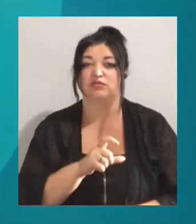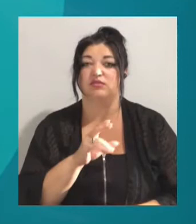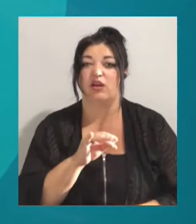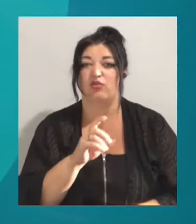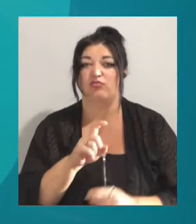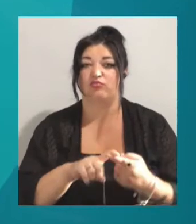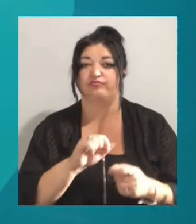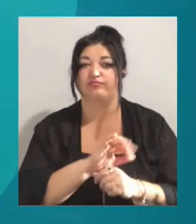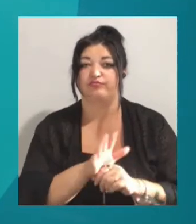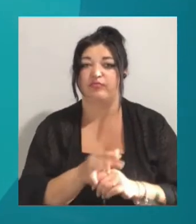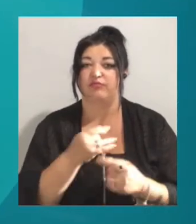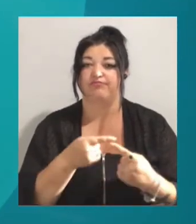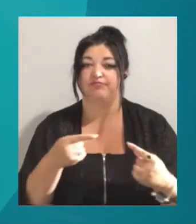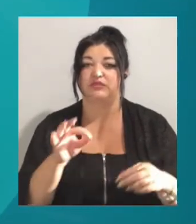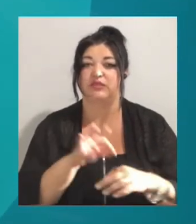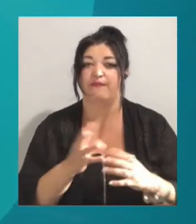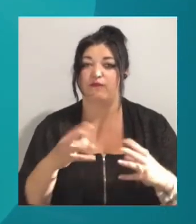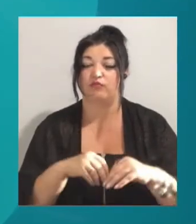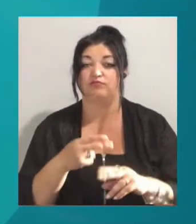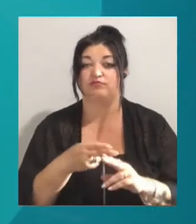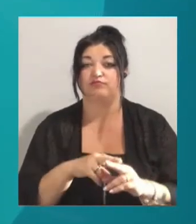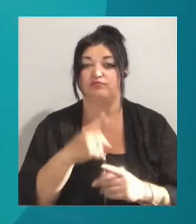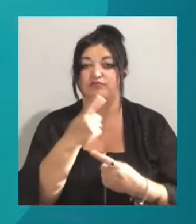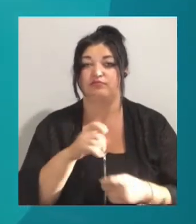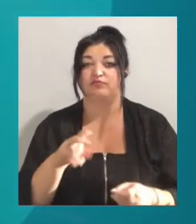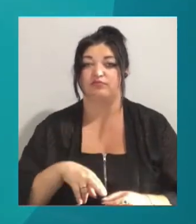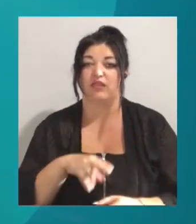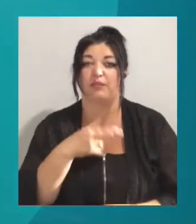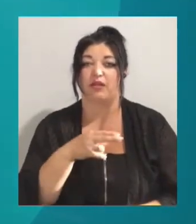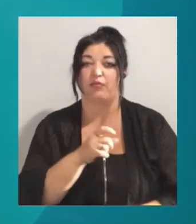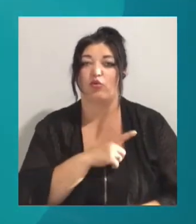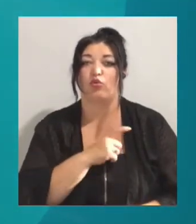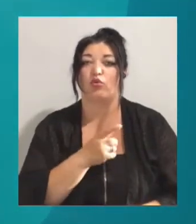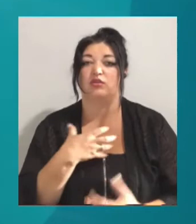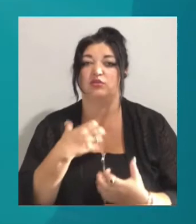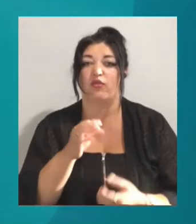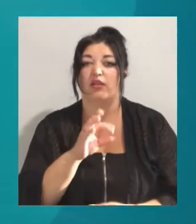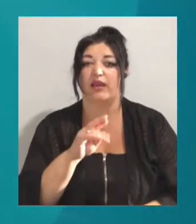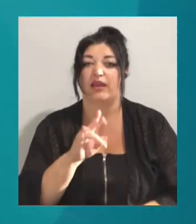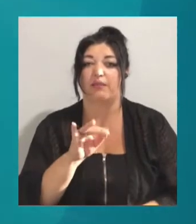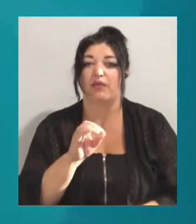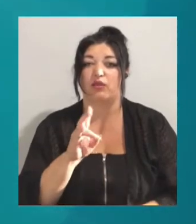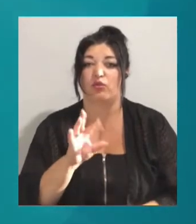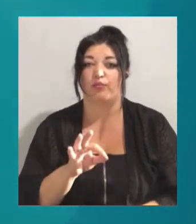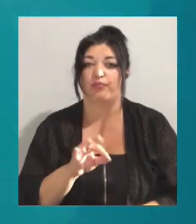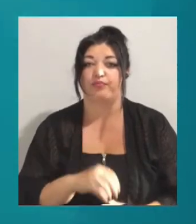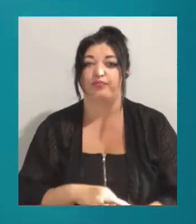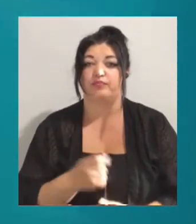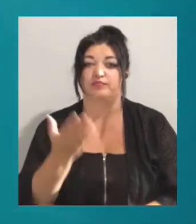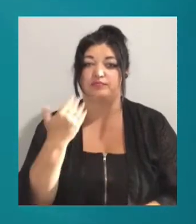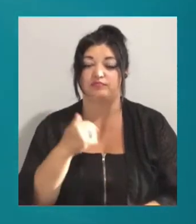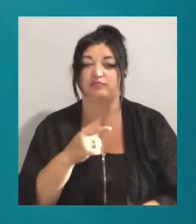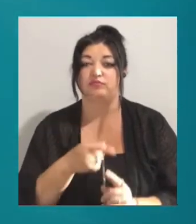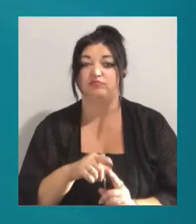захворюваннями. Про це повідомила директорка Департаменту охорони здоров'я Одеської міської ради Олена Якименко. За минулий тиждень, зазначила чиновниця,